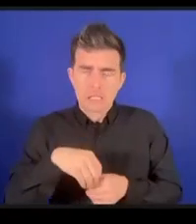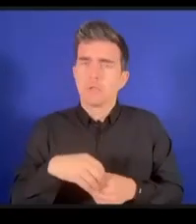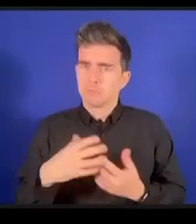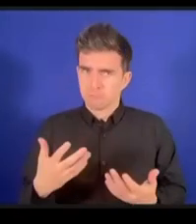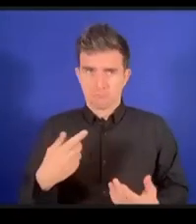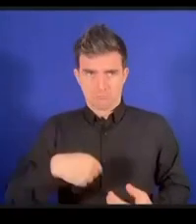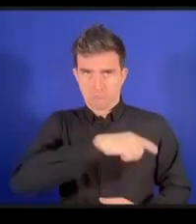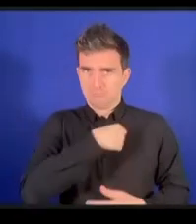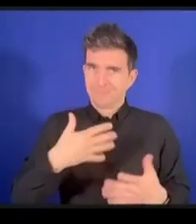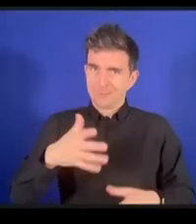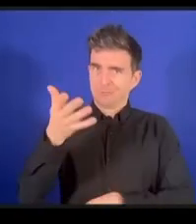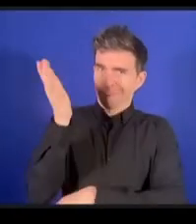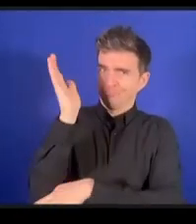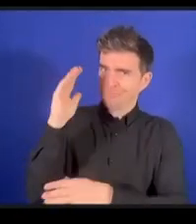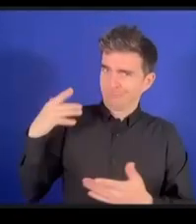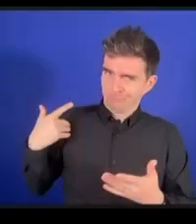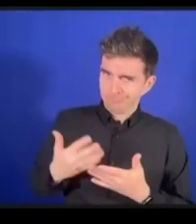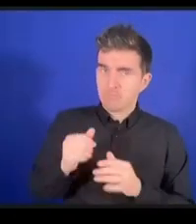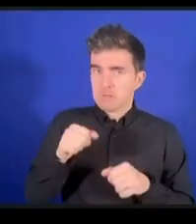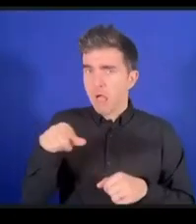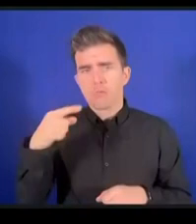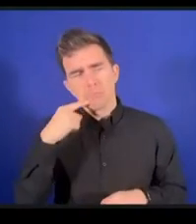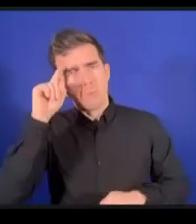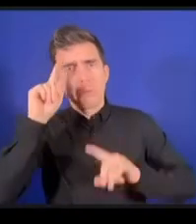ぜひマイクまで進んでください